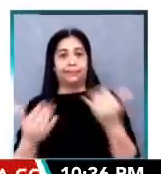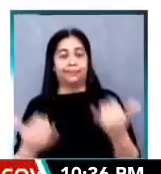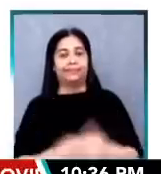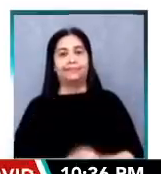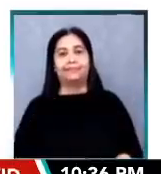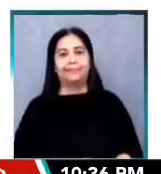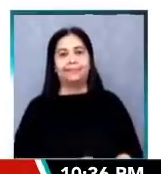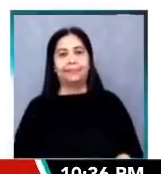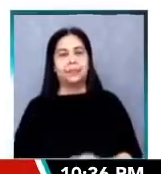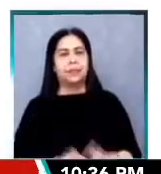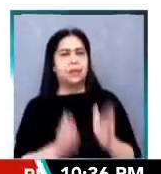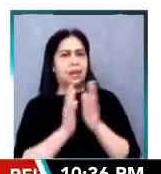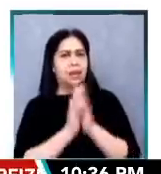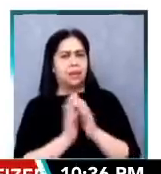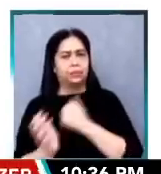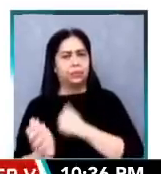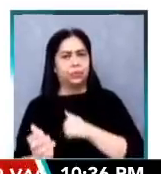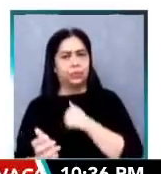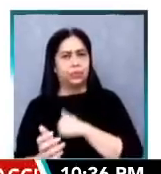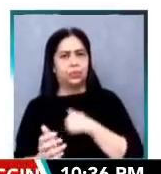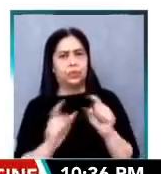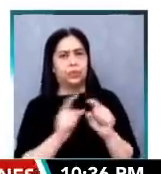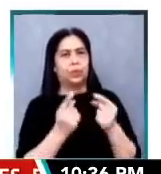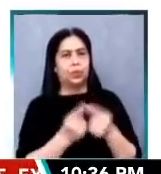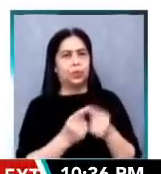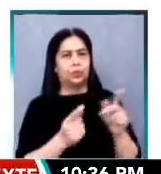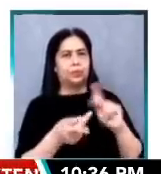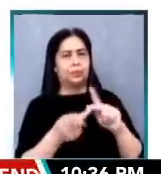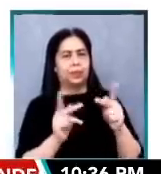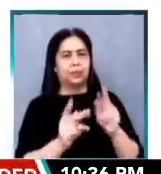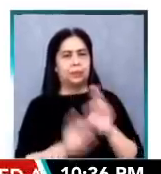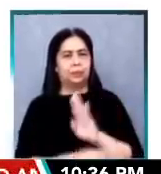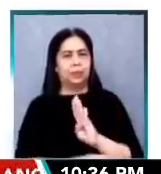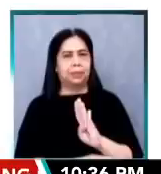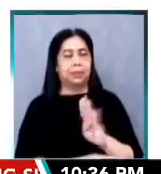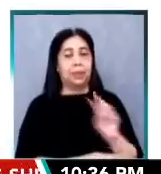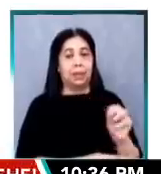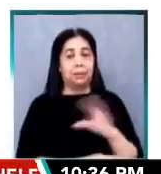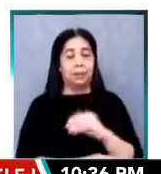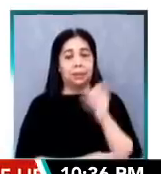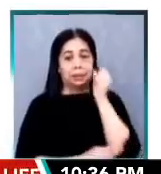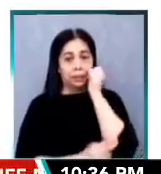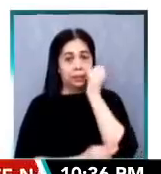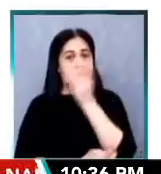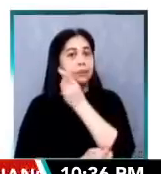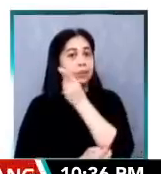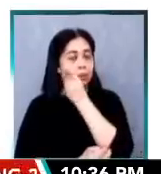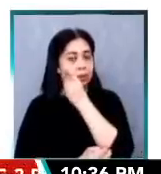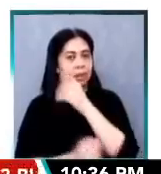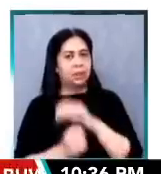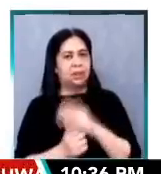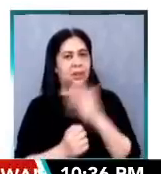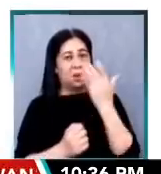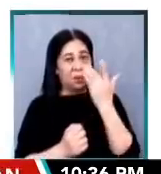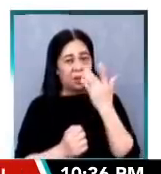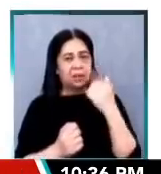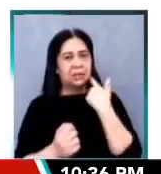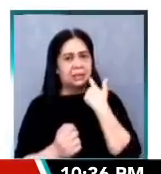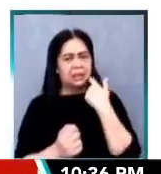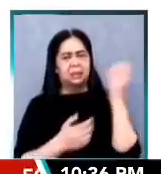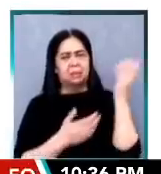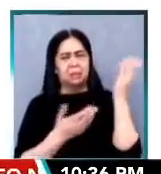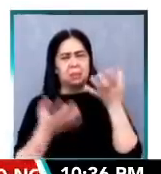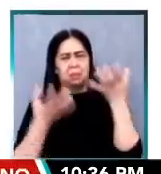ang paumanhin ang kampo ng tambalang Bongbong Marcos at Mayor Sara Duterte matapos magdulot ng traffic